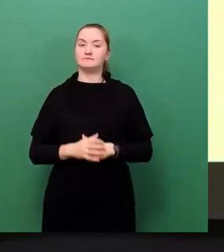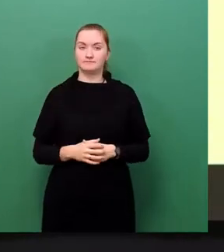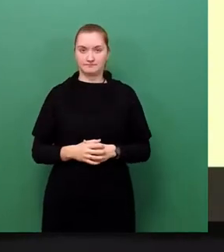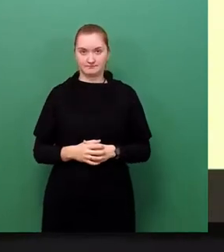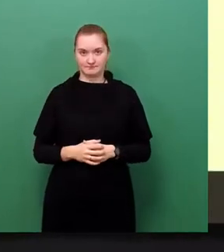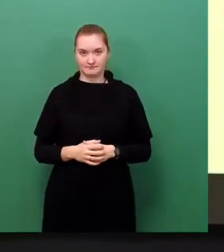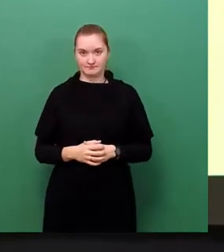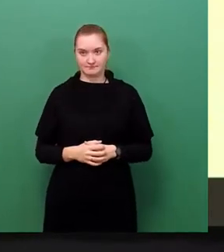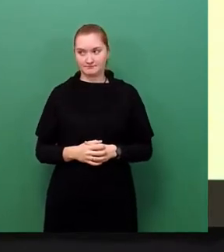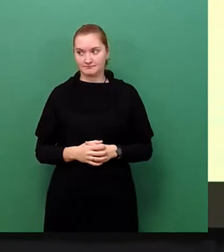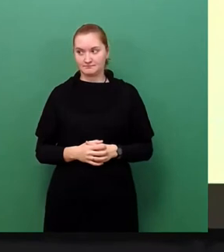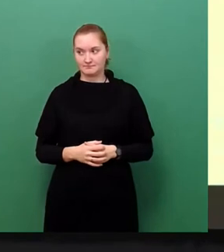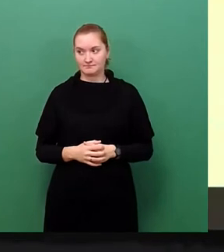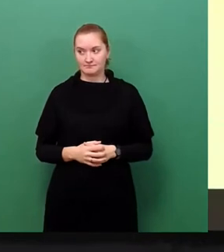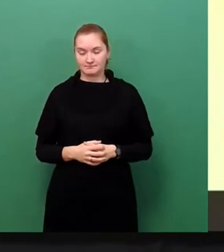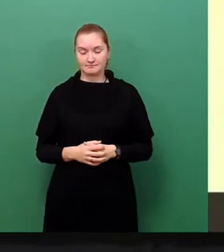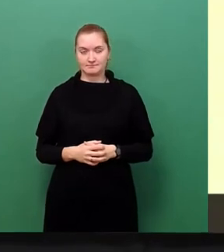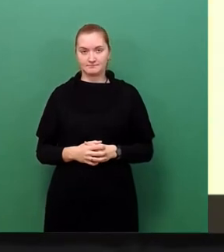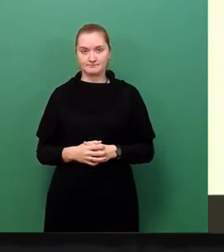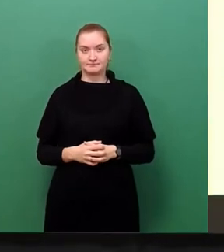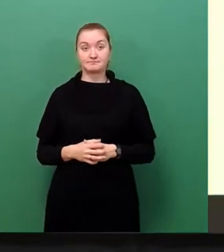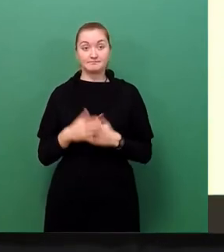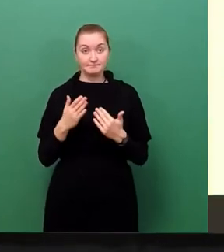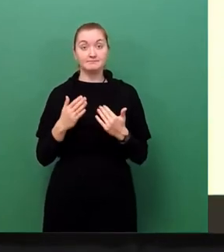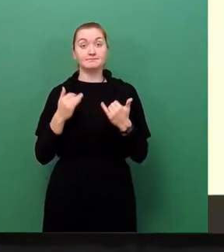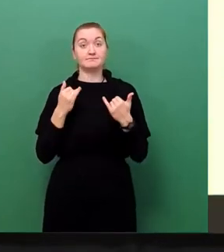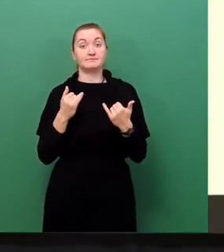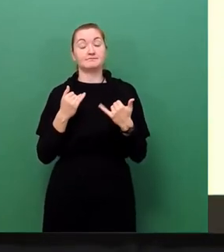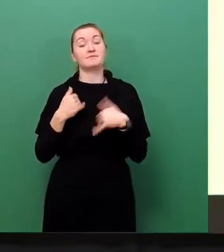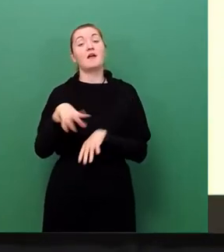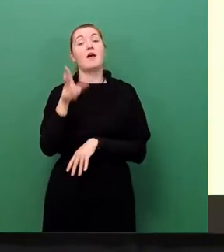Als nächster Redner für die Dissidentenfraktion Herr Dr. Schulte-Wissermann.